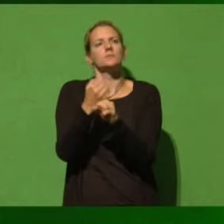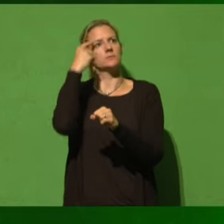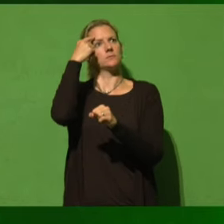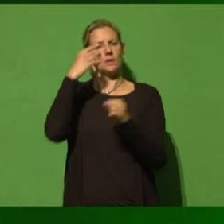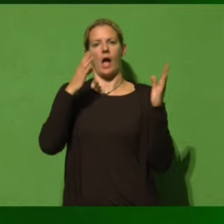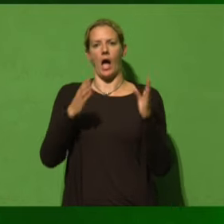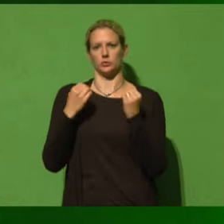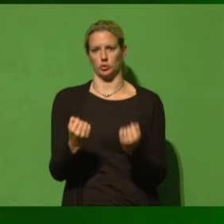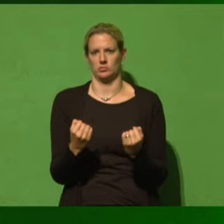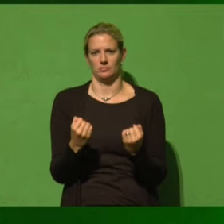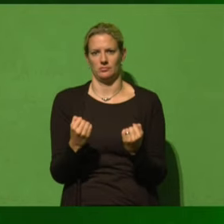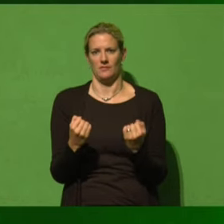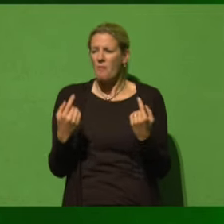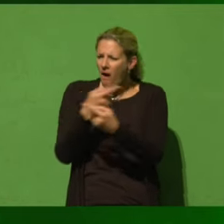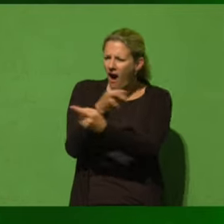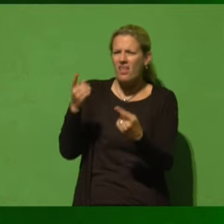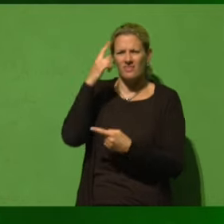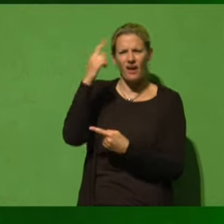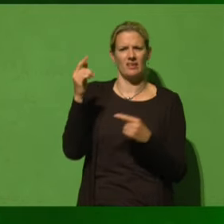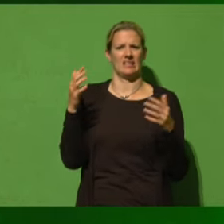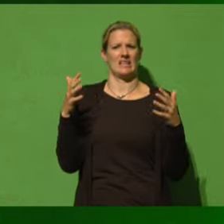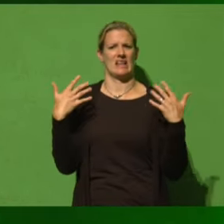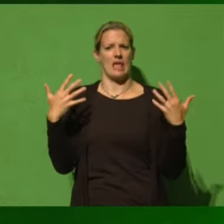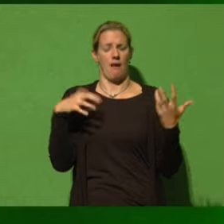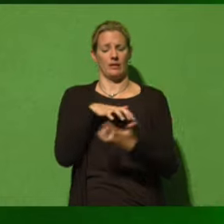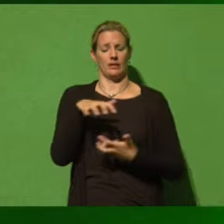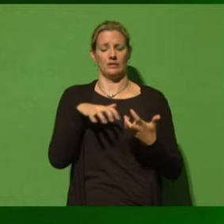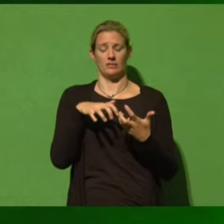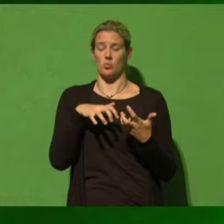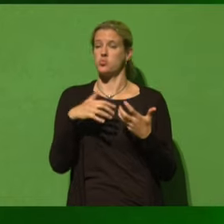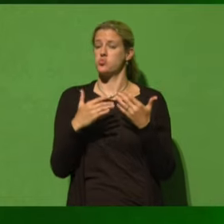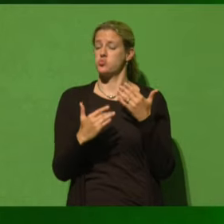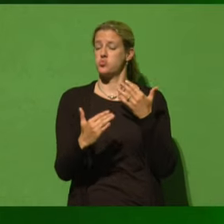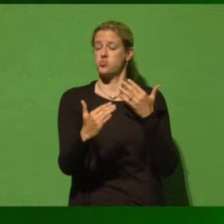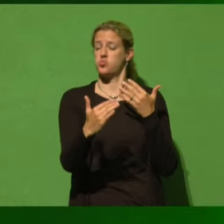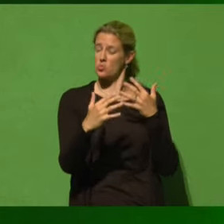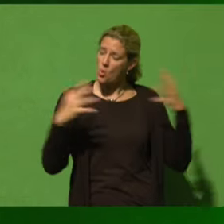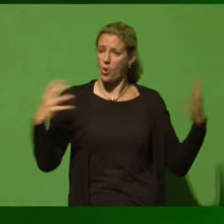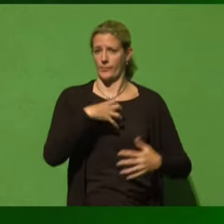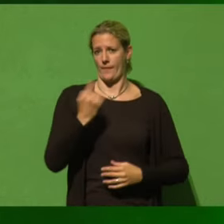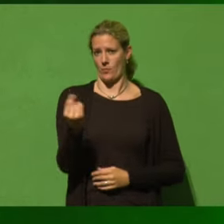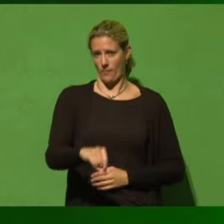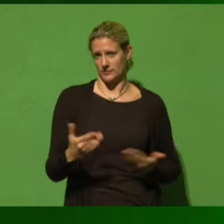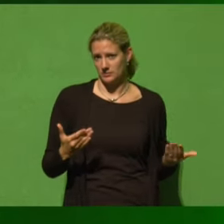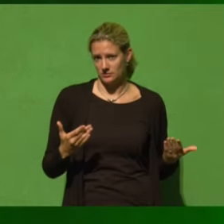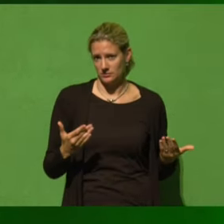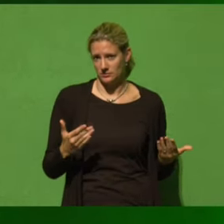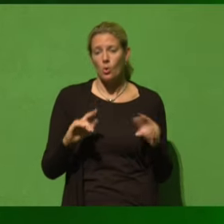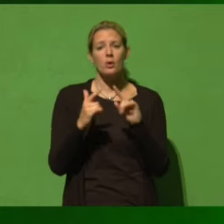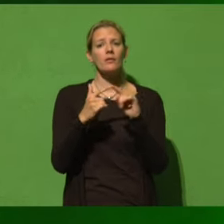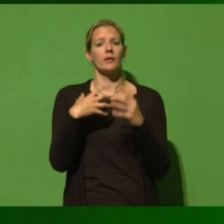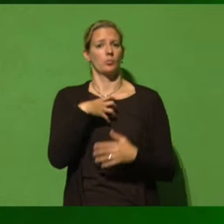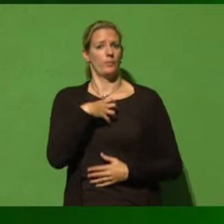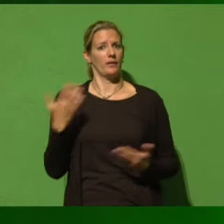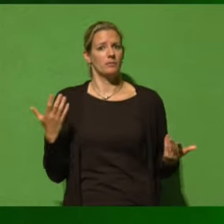Klimakrise uns in große Schwierigkeiten bringen wird. Die zweite große ökologische Problem, das es weltweit gibt, ist die